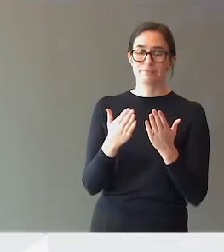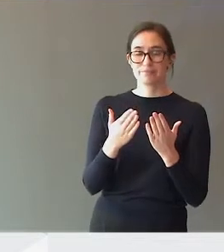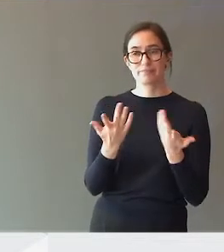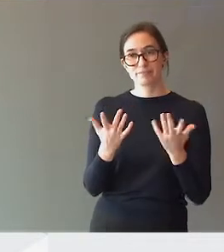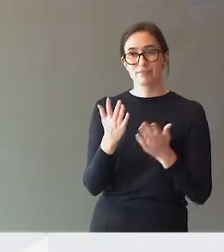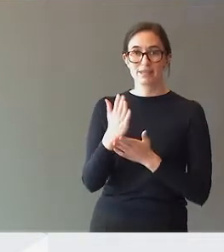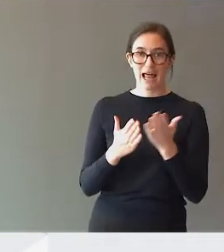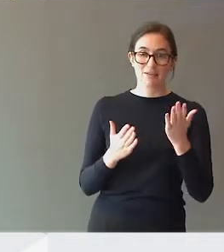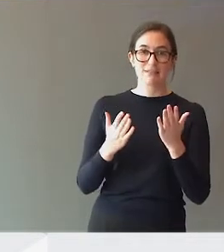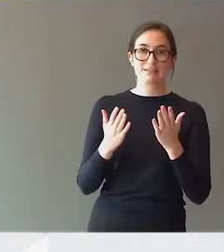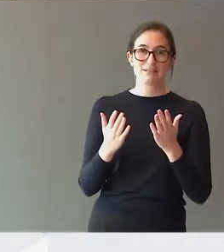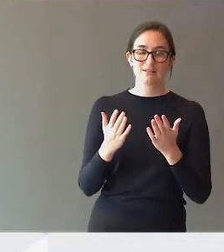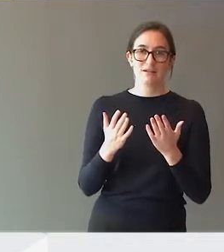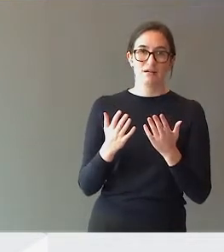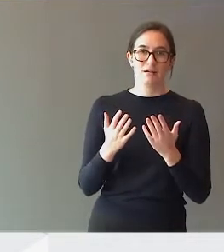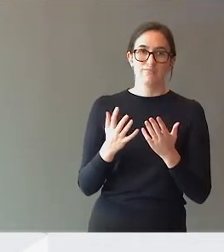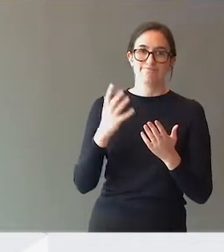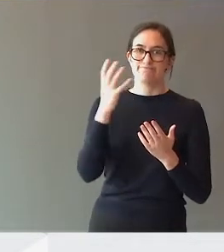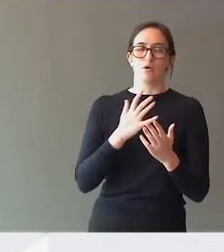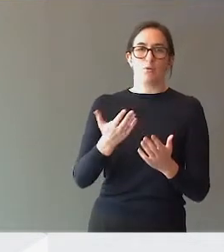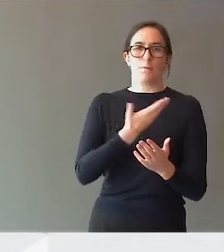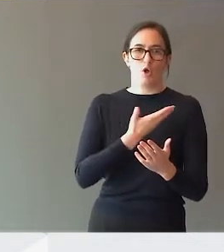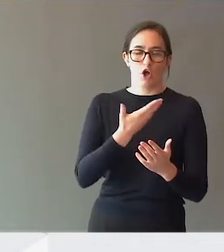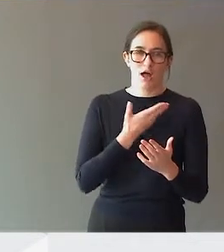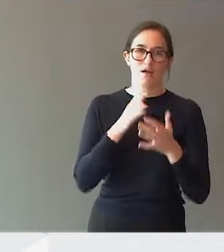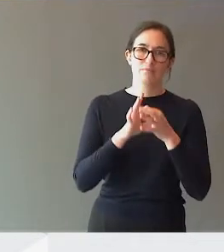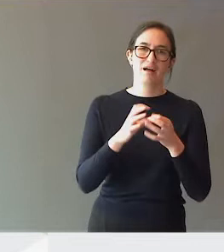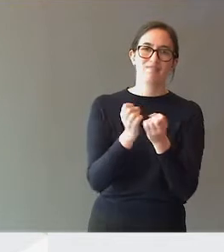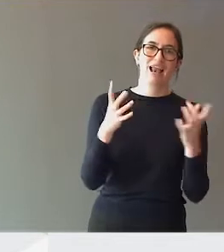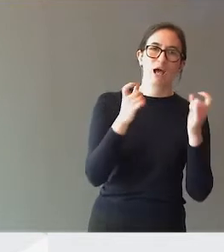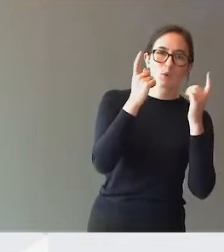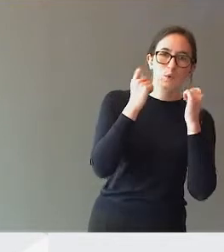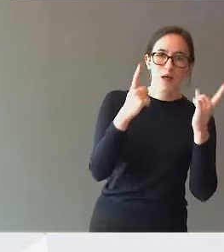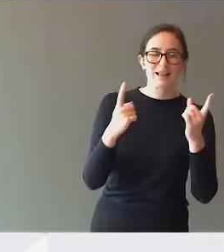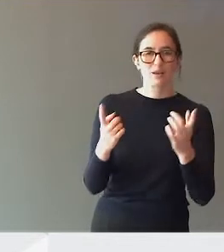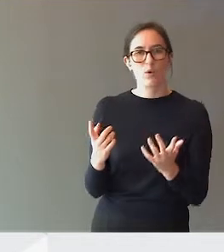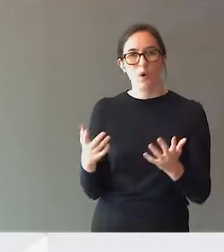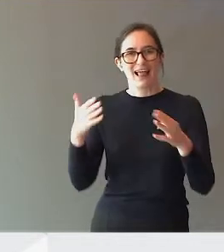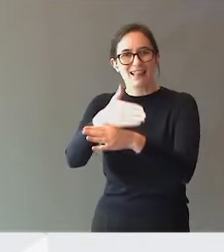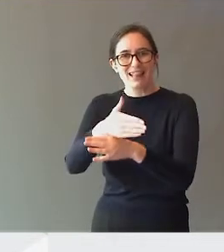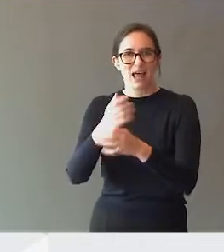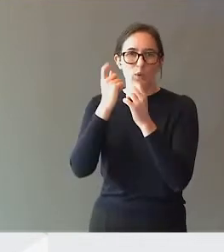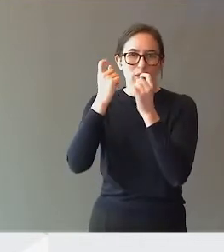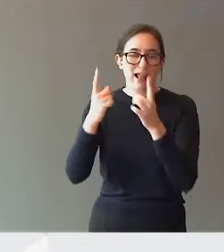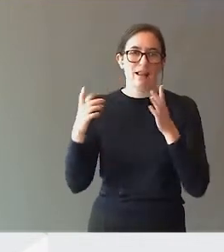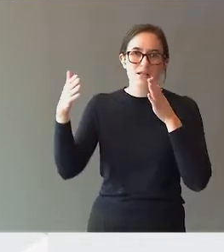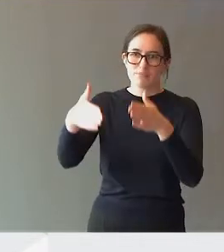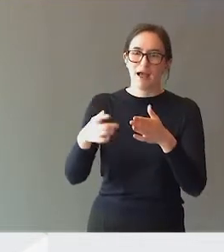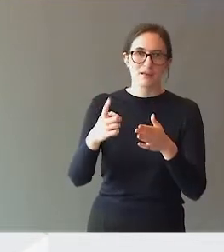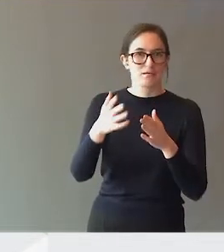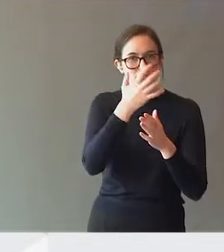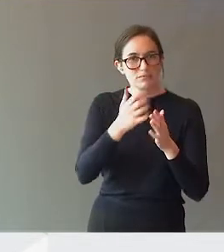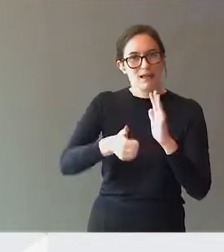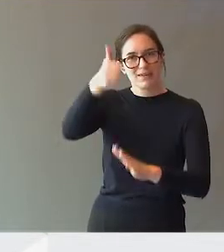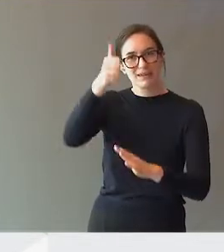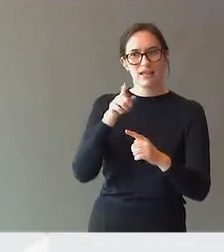mange steder, i hvert fall at det flerkulturelle og interkulturelle aspektet er kjempestort. De velger å la det ute bli. Og jeg